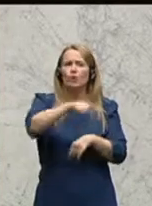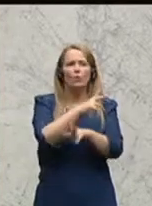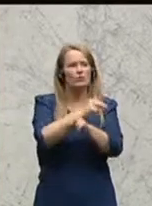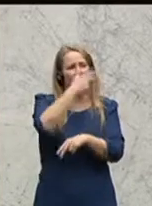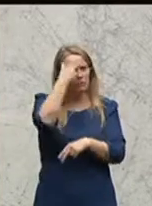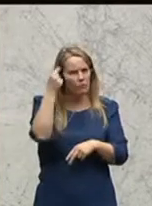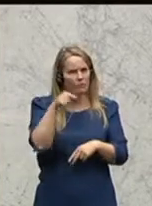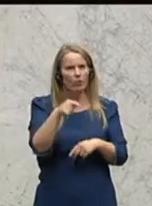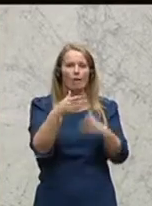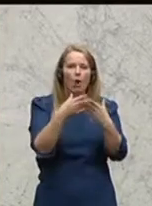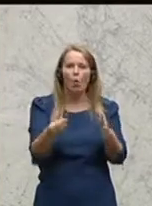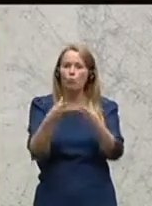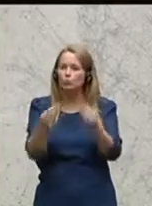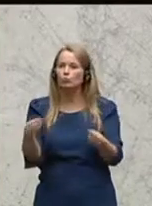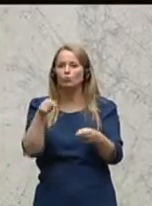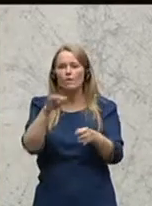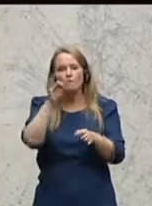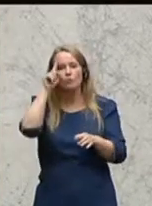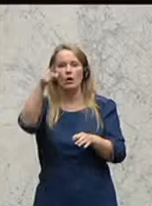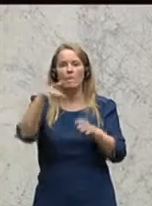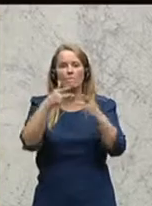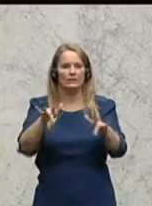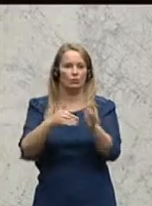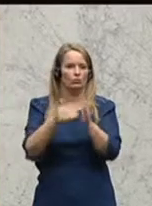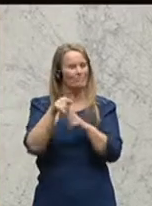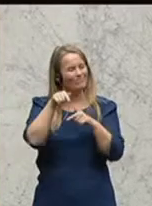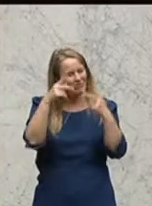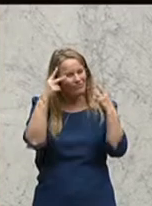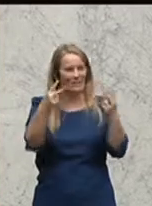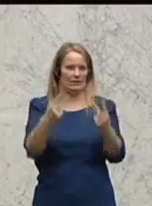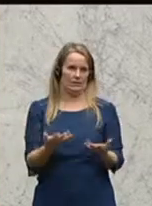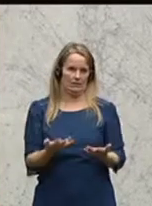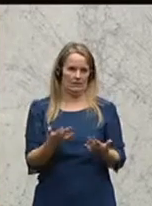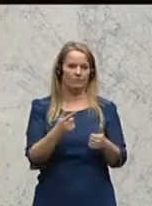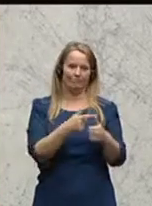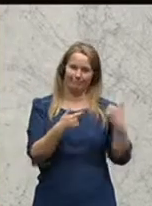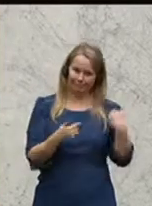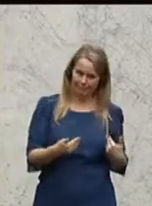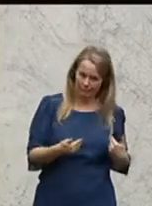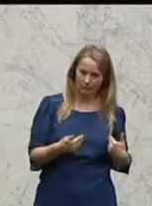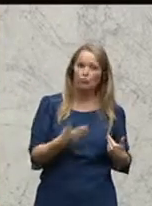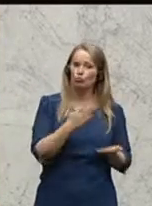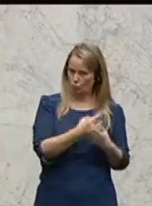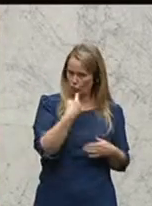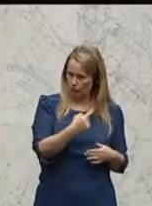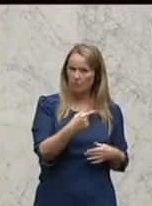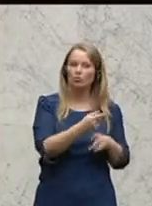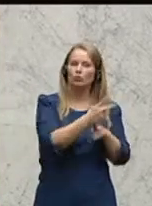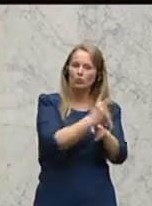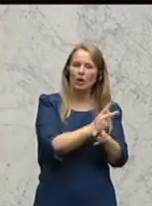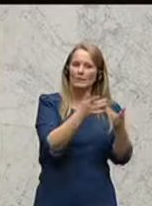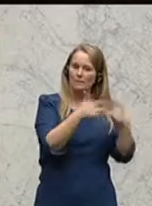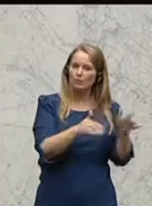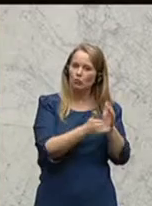Erarbeitung effektiver Lösungsansätze zum Pensionsthema daher ganz entscheidend. Auf der einen Seite gilt es, bereits angesprochen, das staatliche